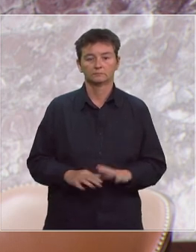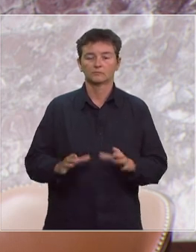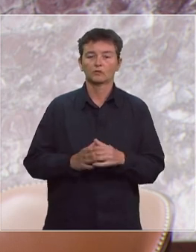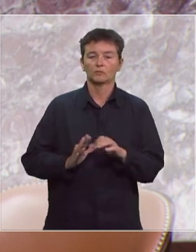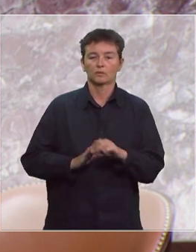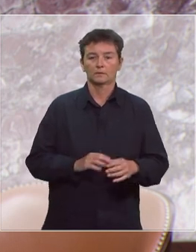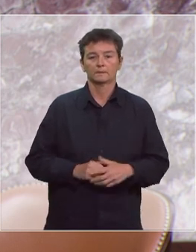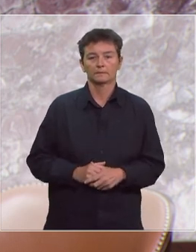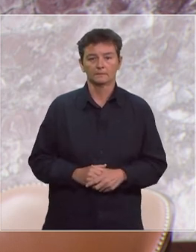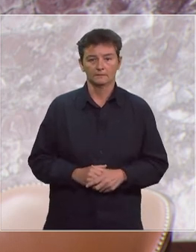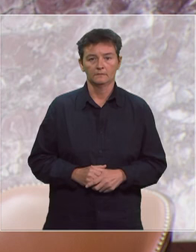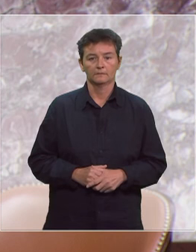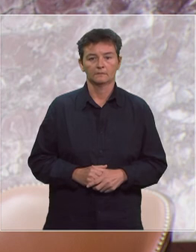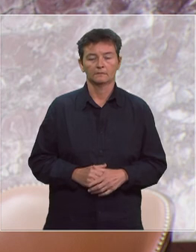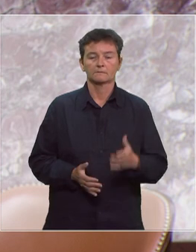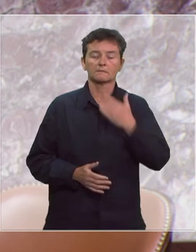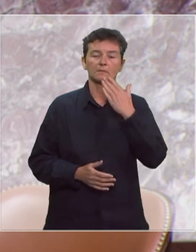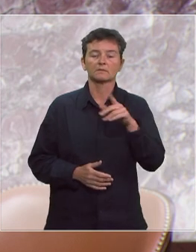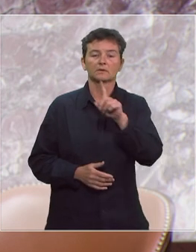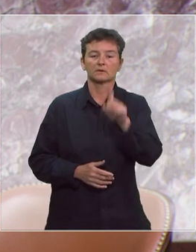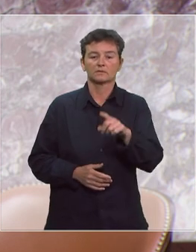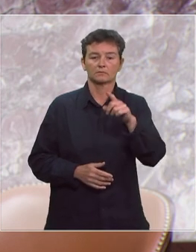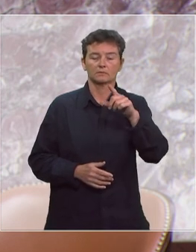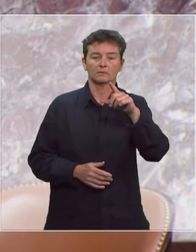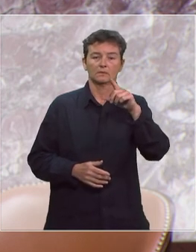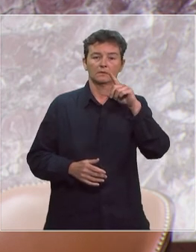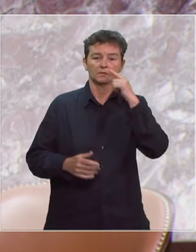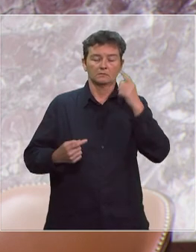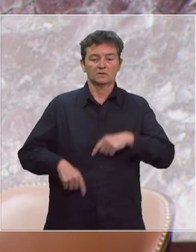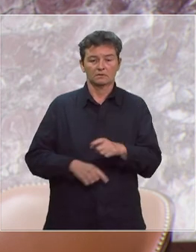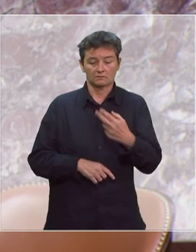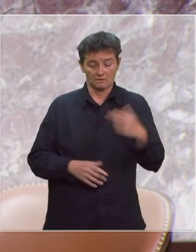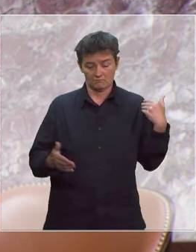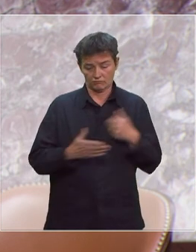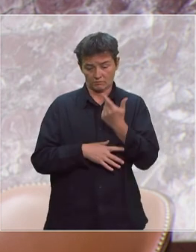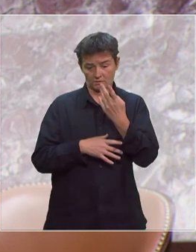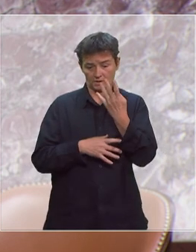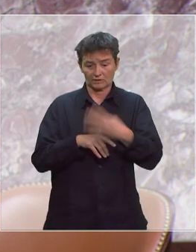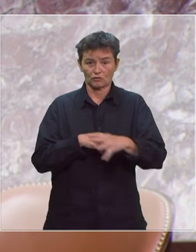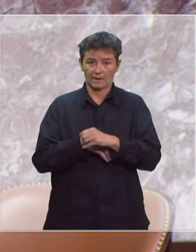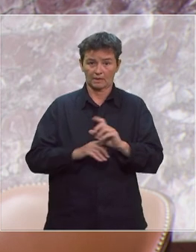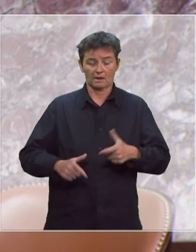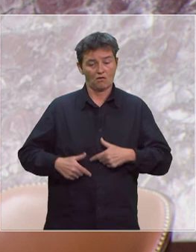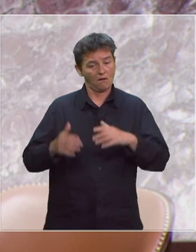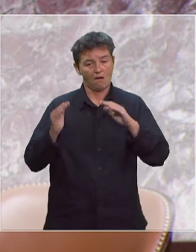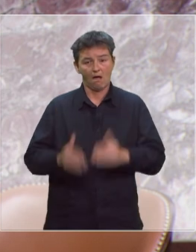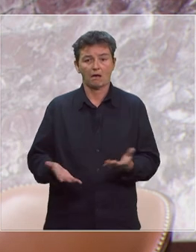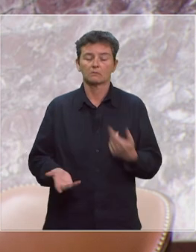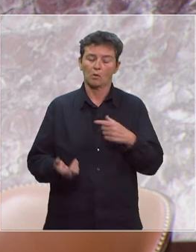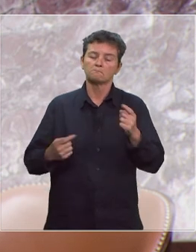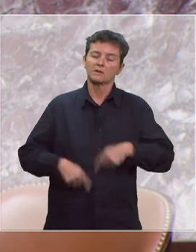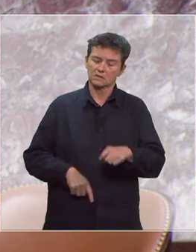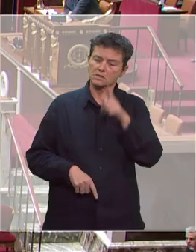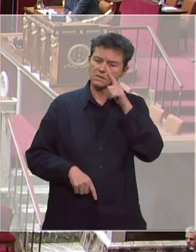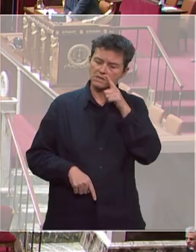républicaine oui merci cette question s'adresse au ministre de l'éducation depuis désormais quatre semaines l'école est arrêtée certes votre ministère